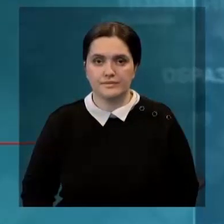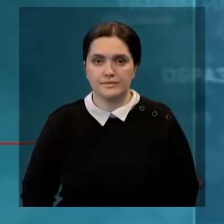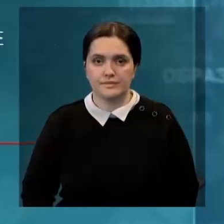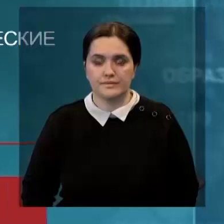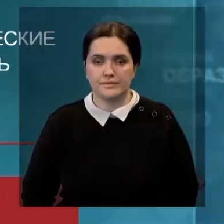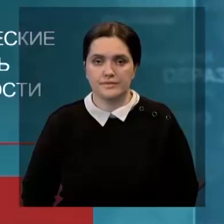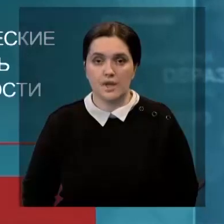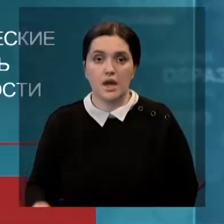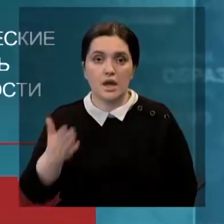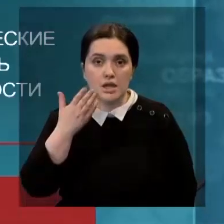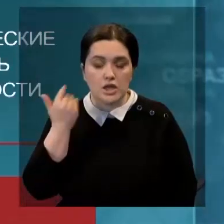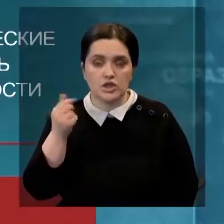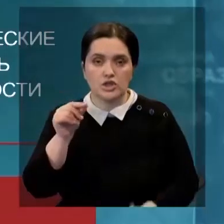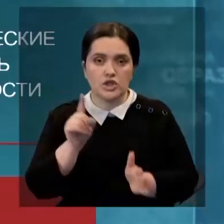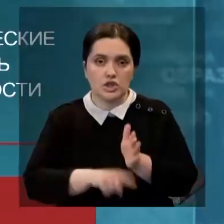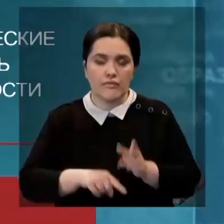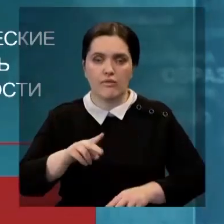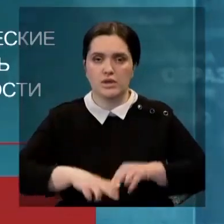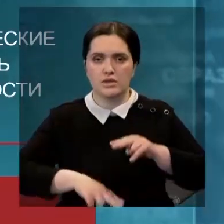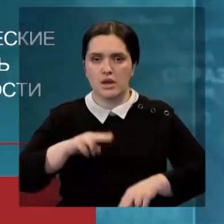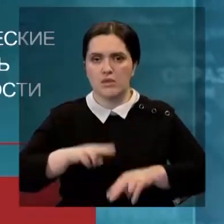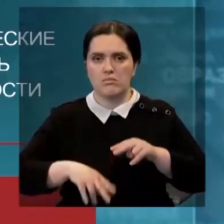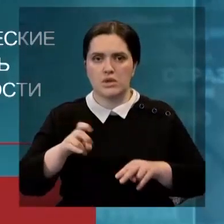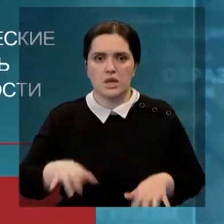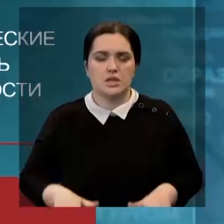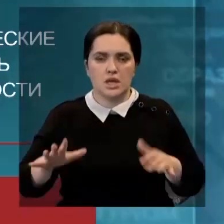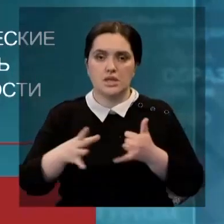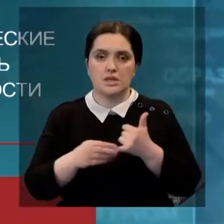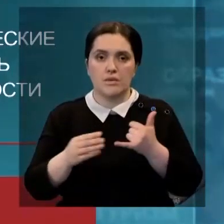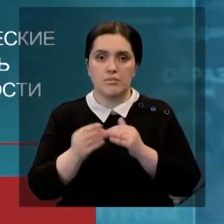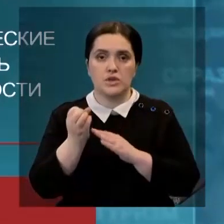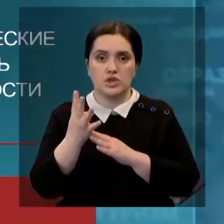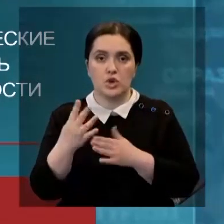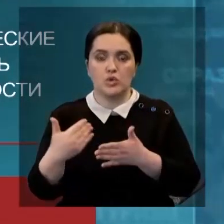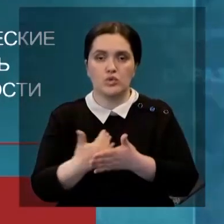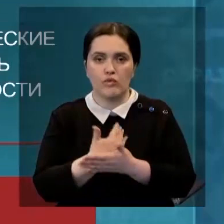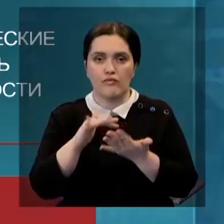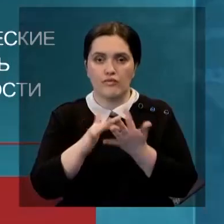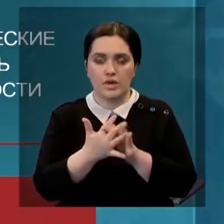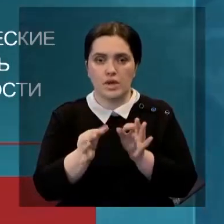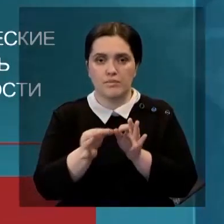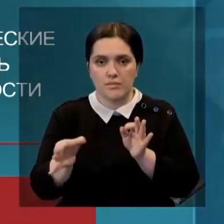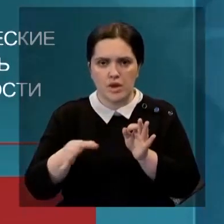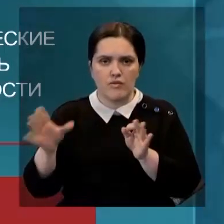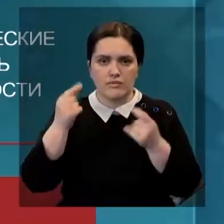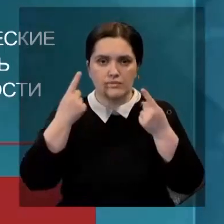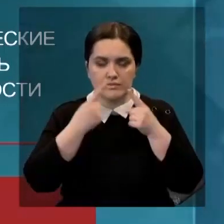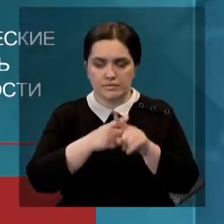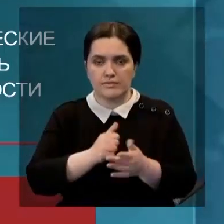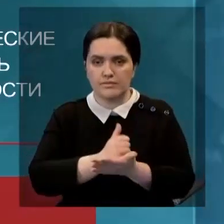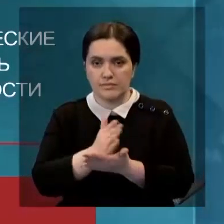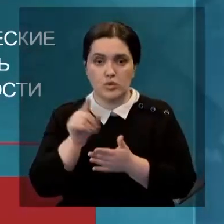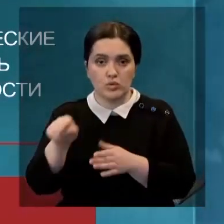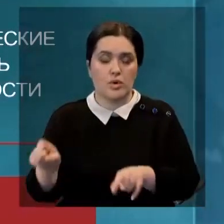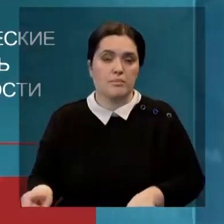не легче и дешевле отстроить на незатопляемых землях 14 новых населенных пунктов со всей инфраструктурой и туда